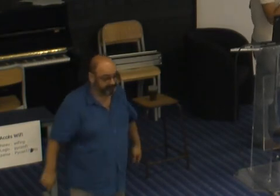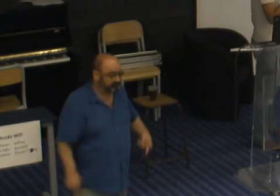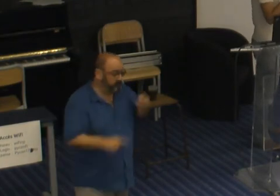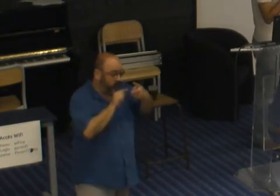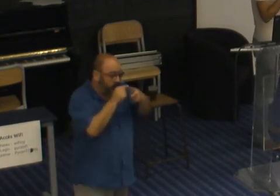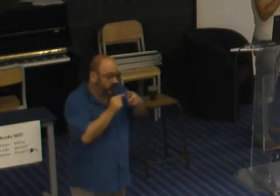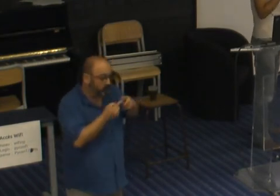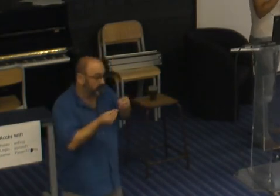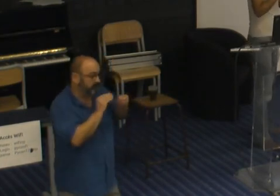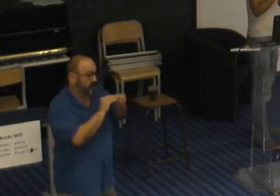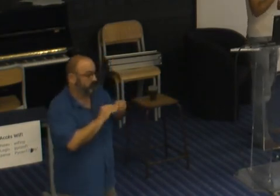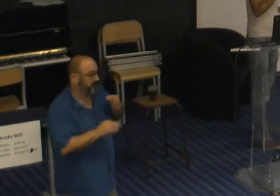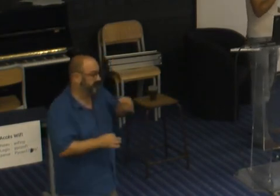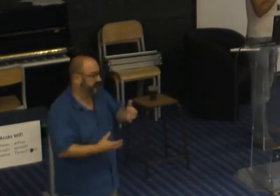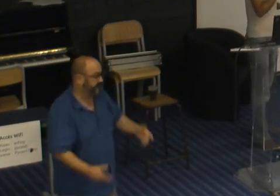petites choses que je voulais apporter